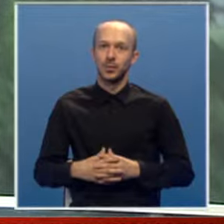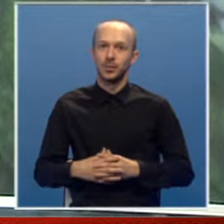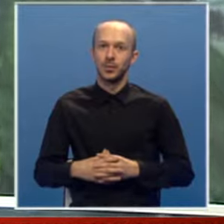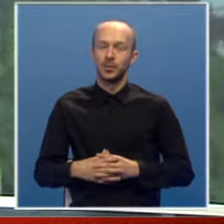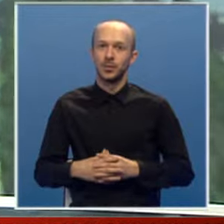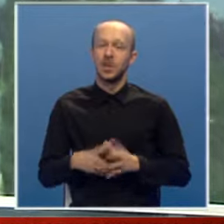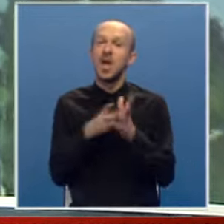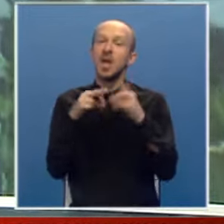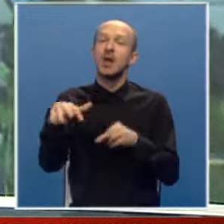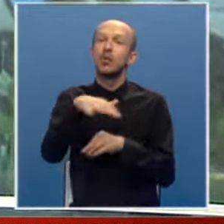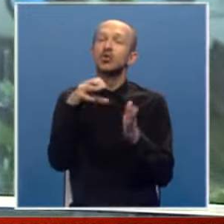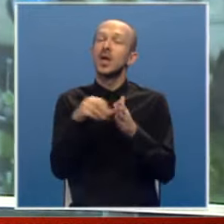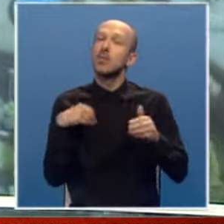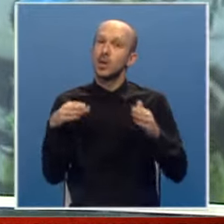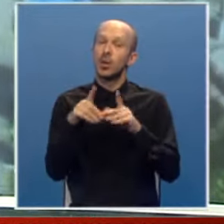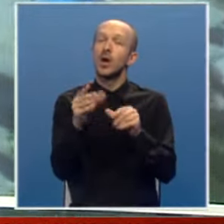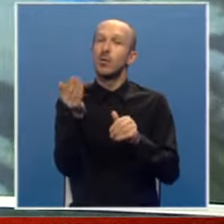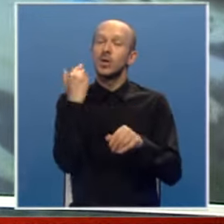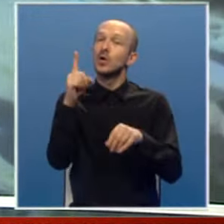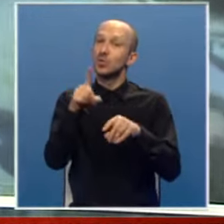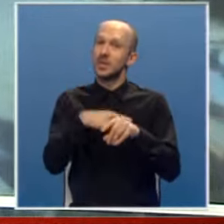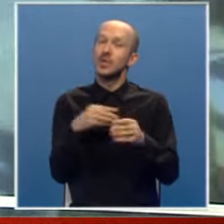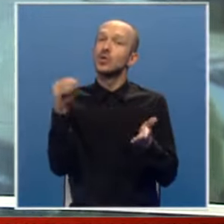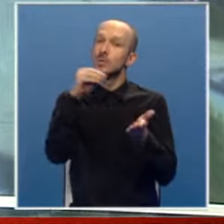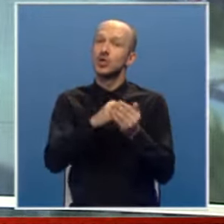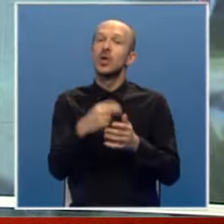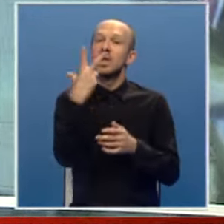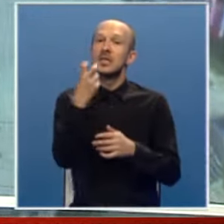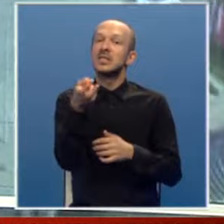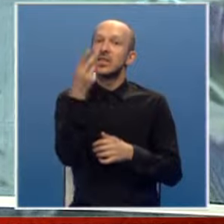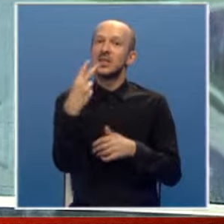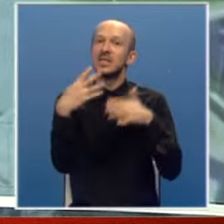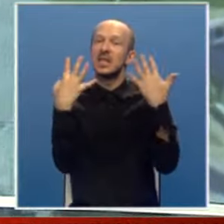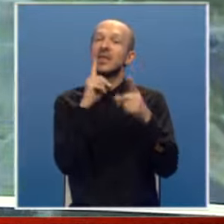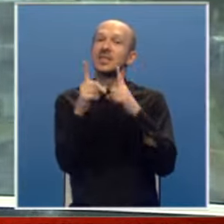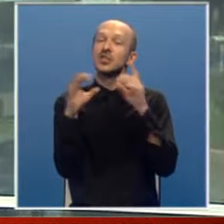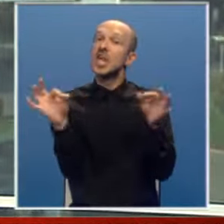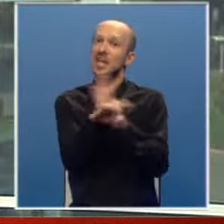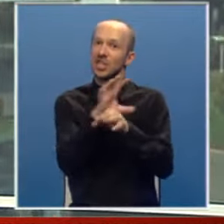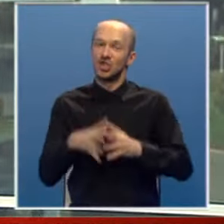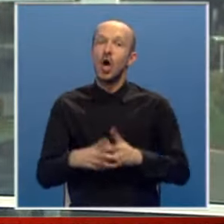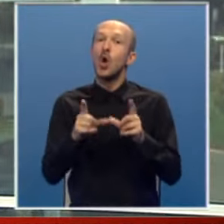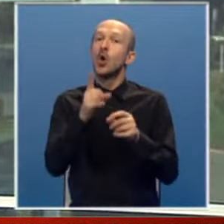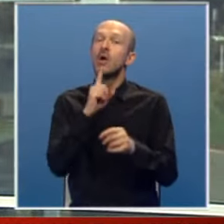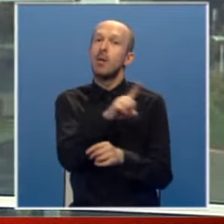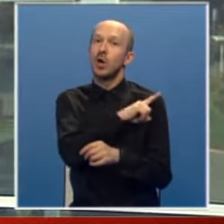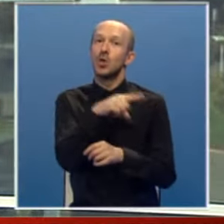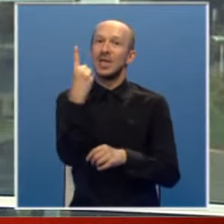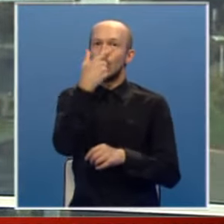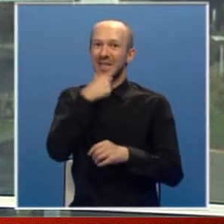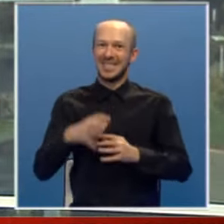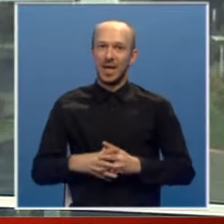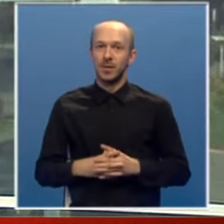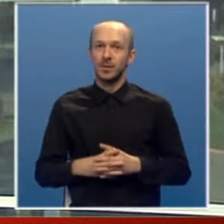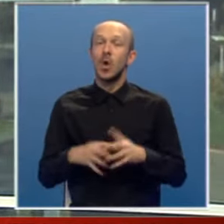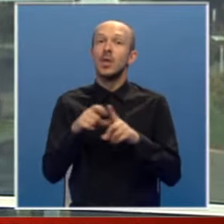Na području grada Banja Luka u proteklom mjesecu zabilježeno je 329 saobraćajnih nesreća u kojima je poginula jednolice.